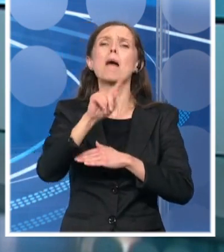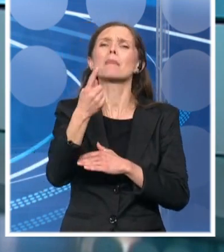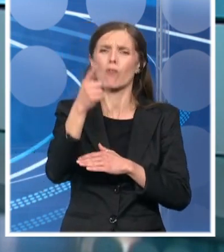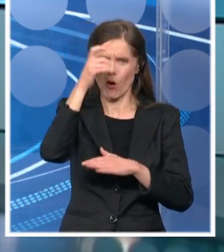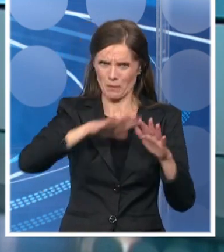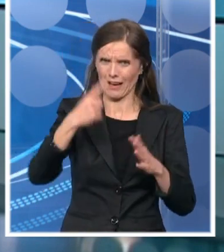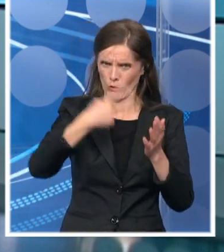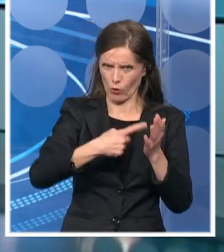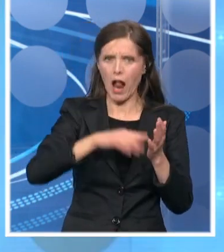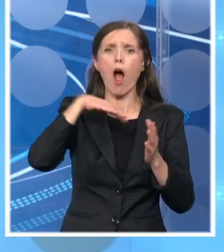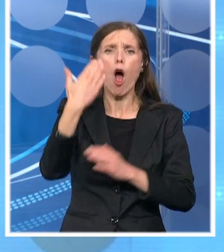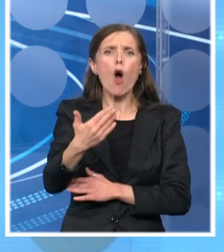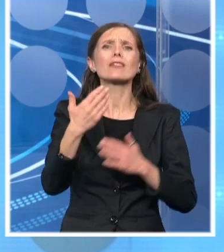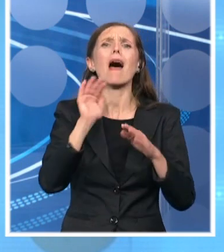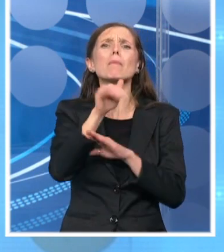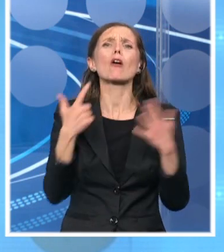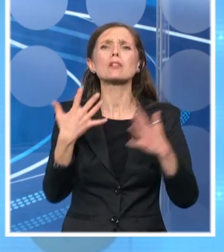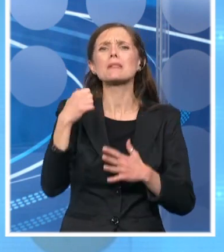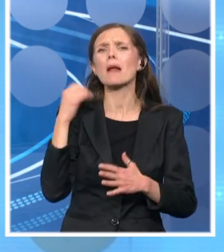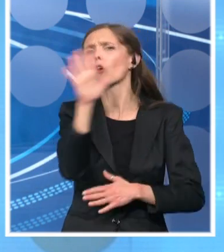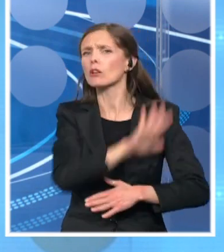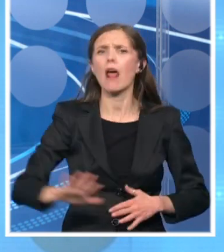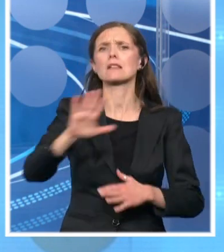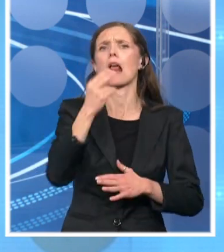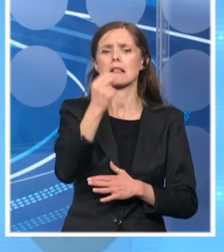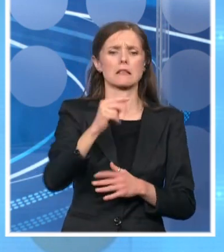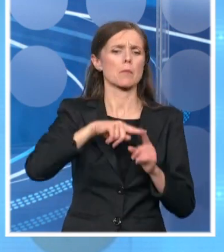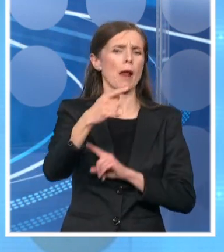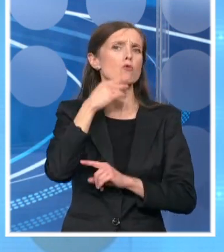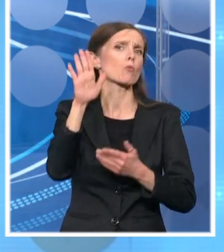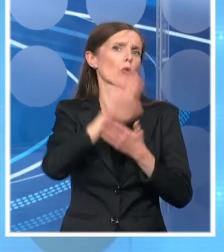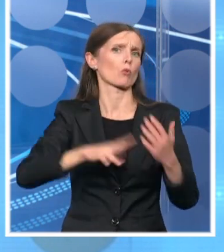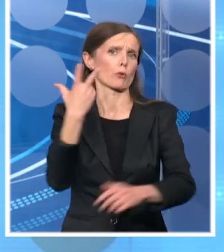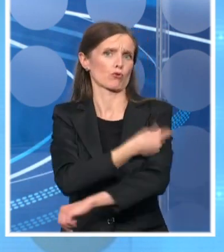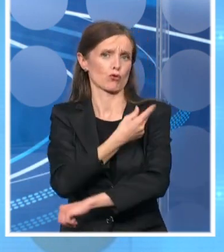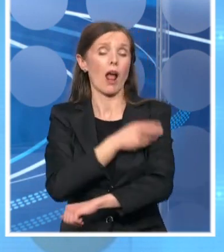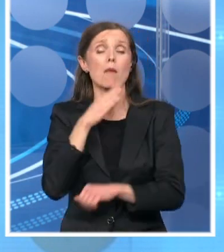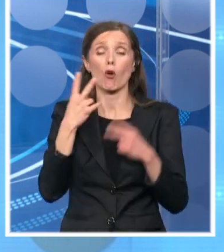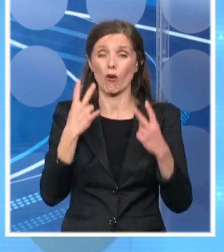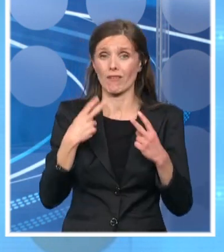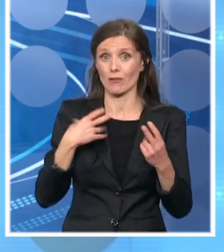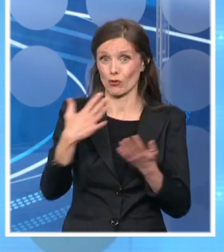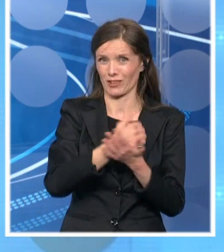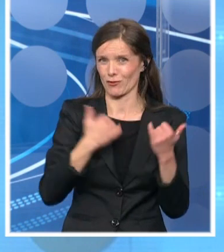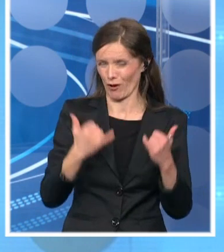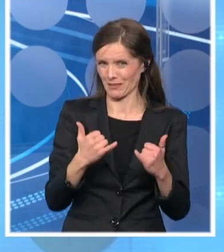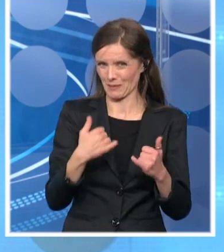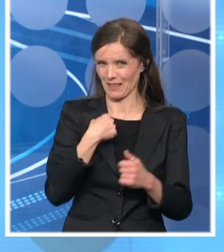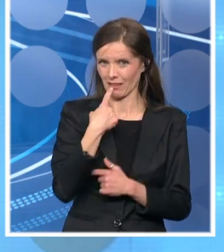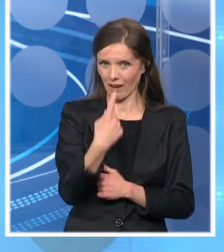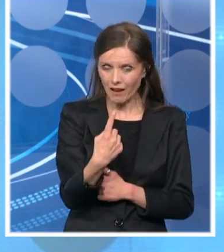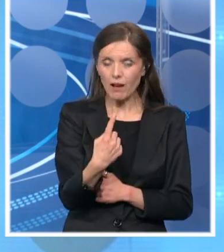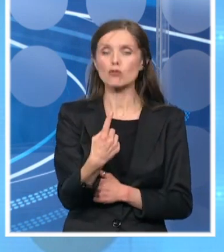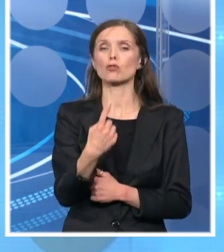širom Republike Srbije. Oni će se vakcinisati već u subotu. Ono što je izuzetno važno da iskoristim priliku sada da kažem je